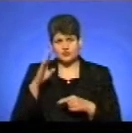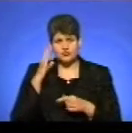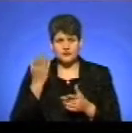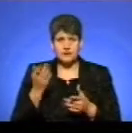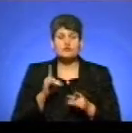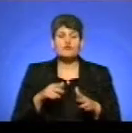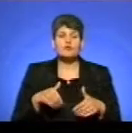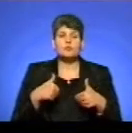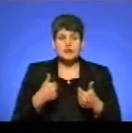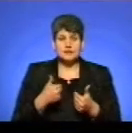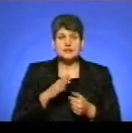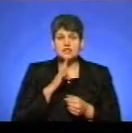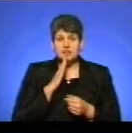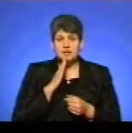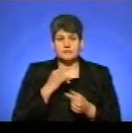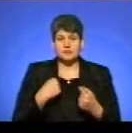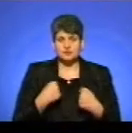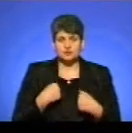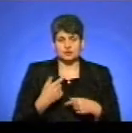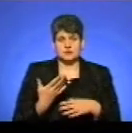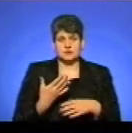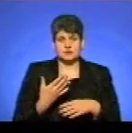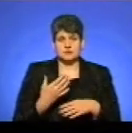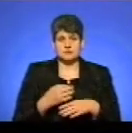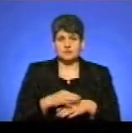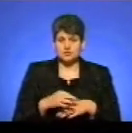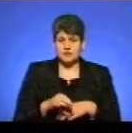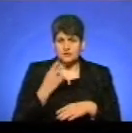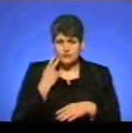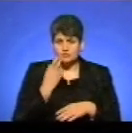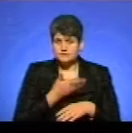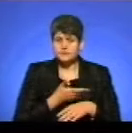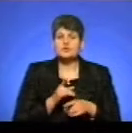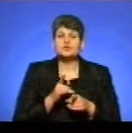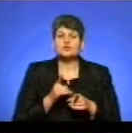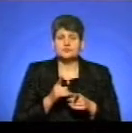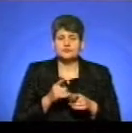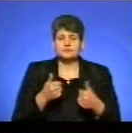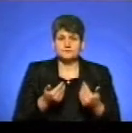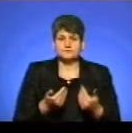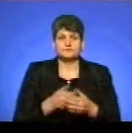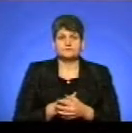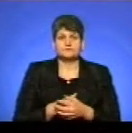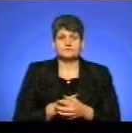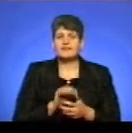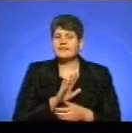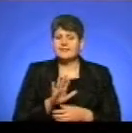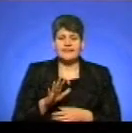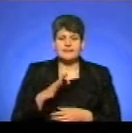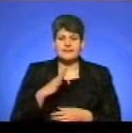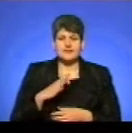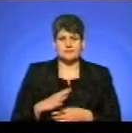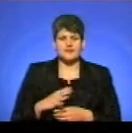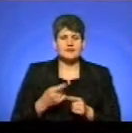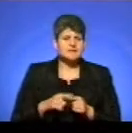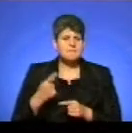порадите жінкам, які потерпають від насильства з боку чоловіків, і навпаки, якщо чоловік потрапає від насильства жінки? Не терпіти. Це моя